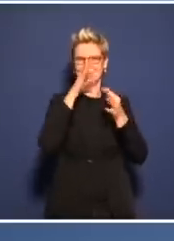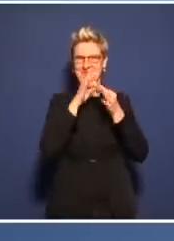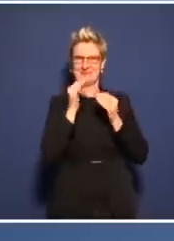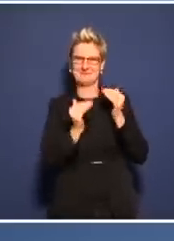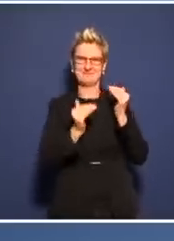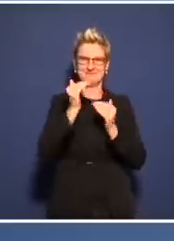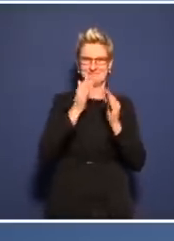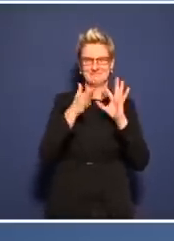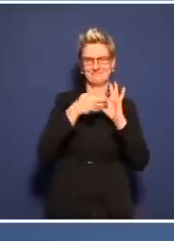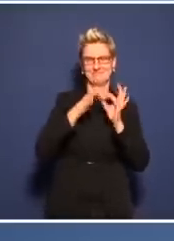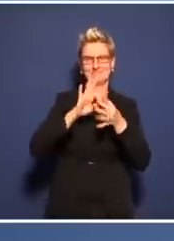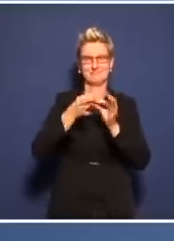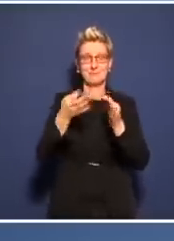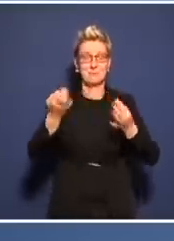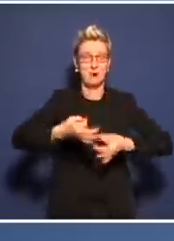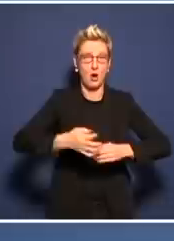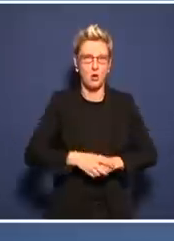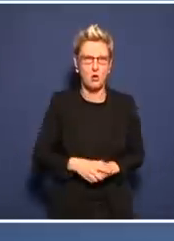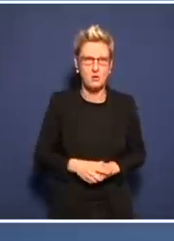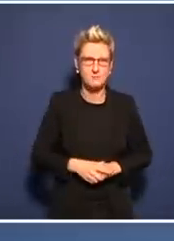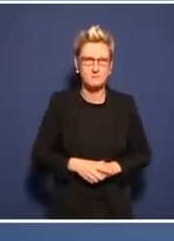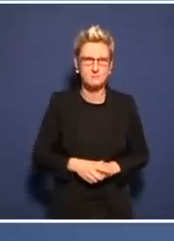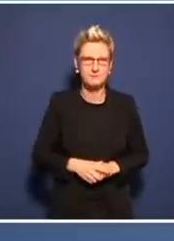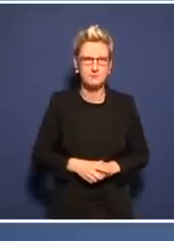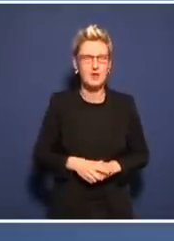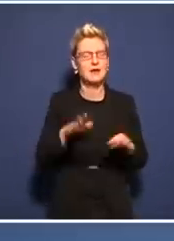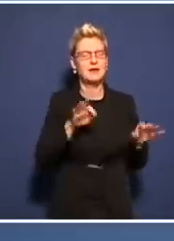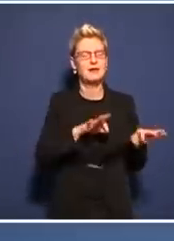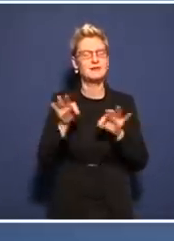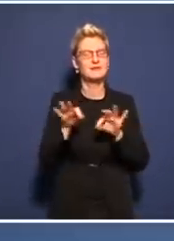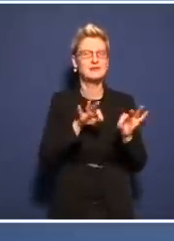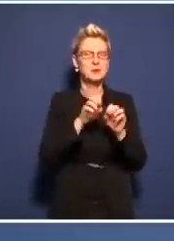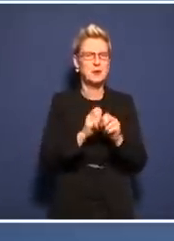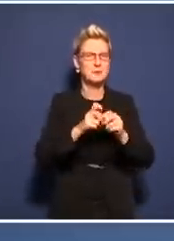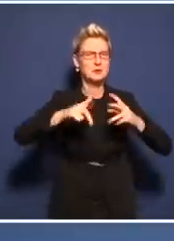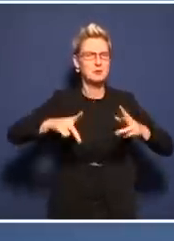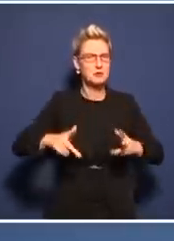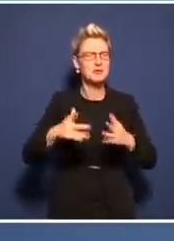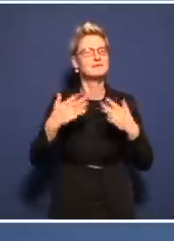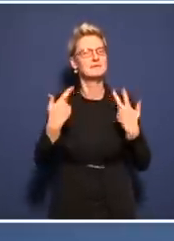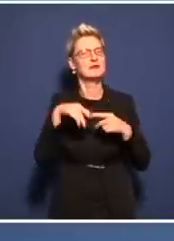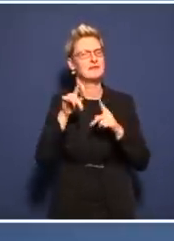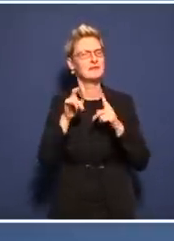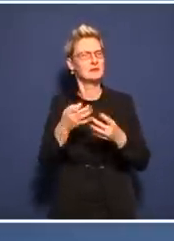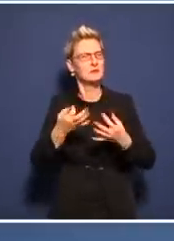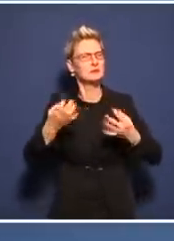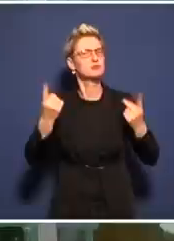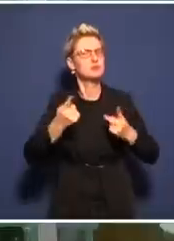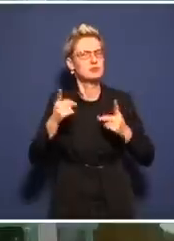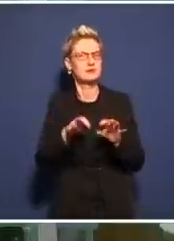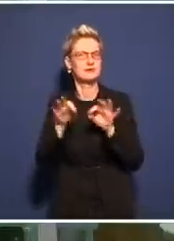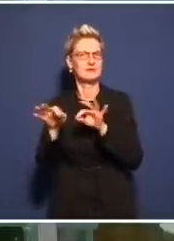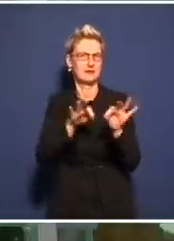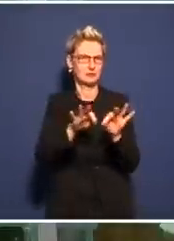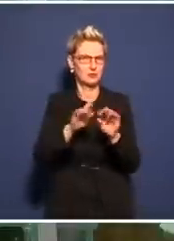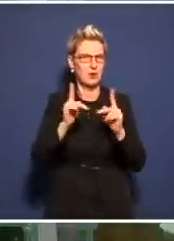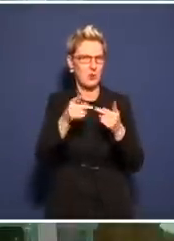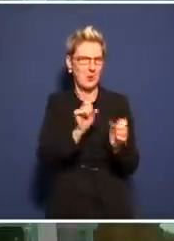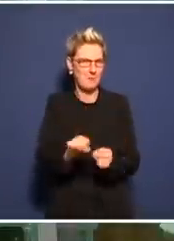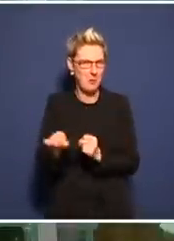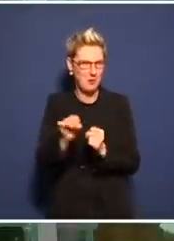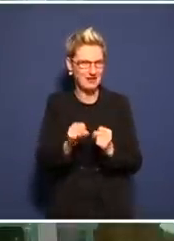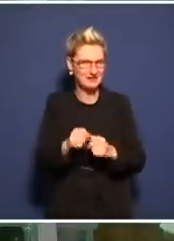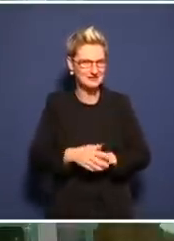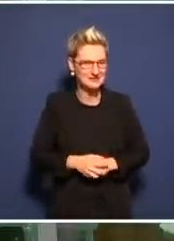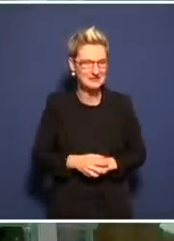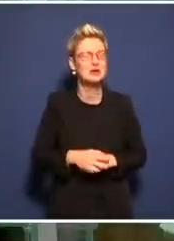das ist eine generelle Weisheit in der Infektionsepidemiologie. Also da können wir nichts gegen machen. Die